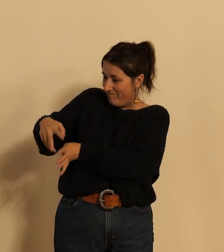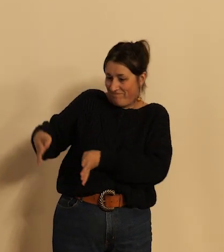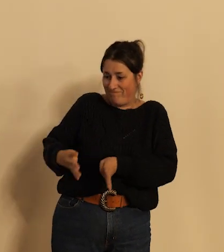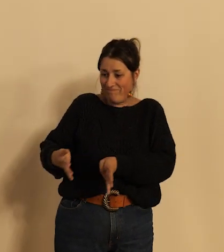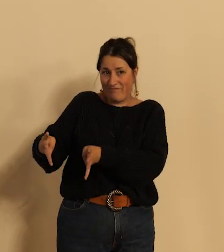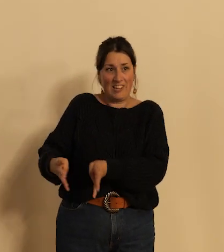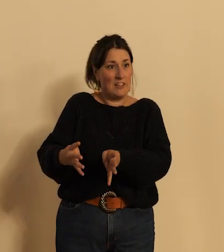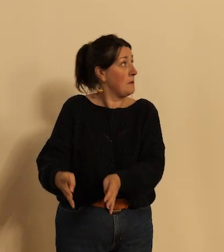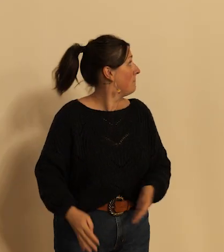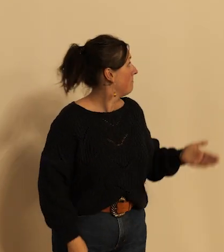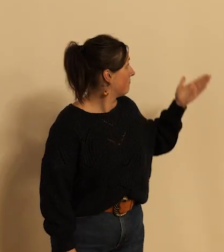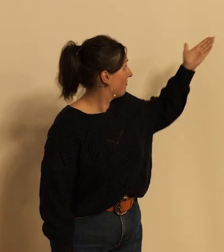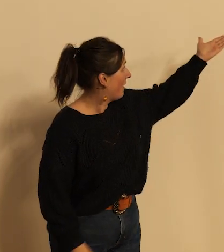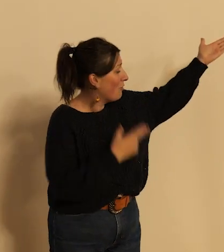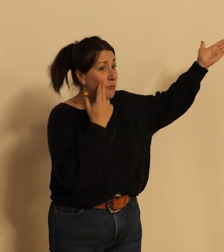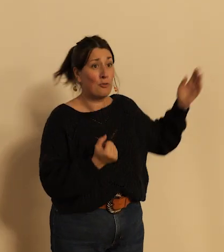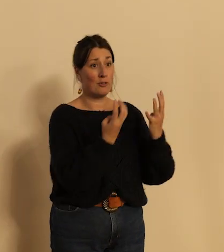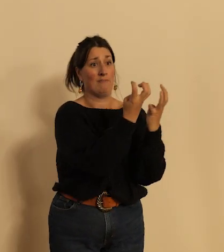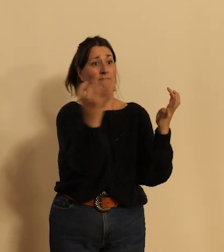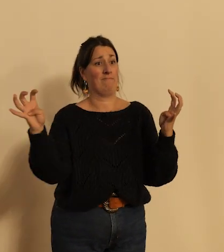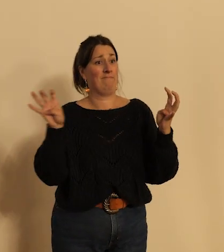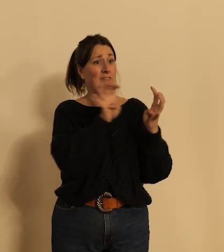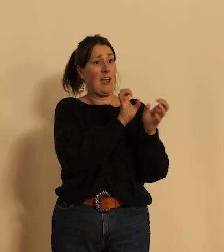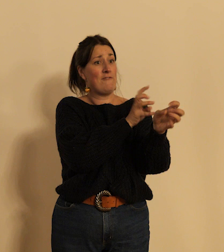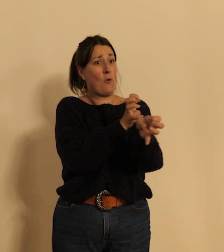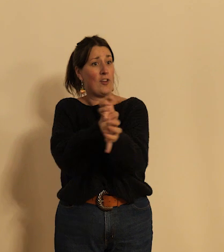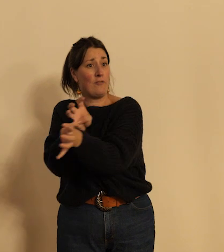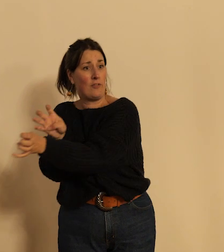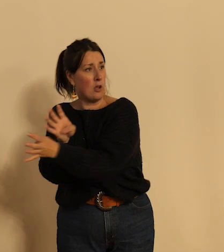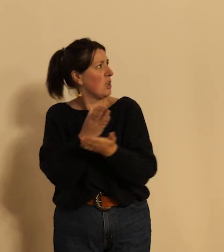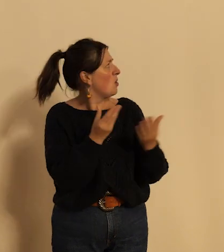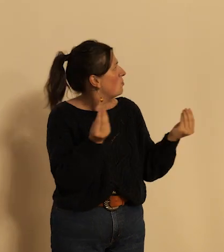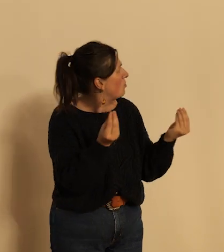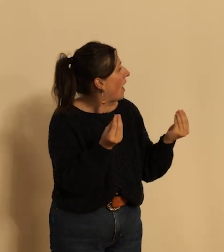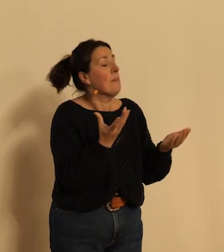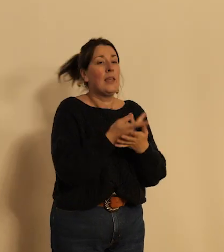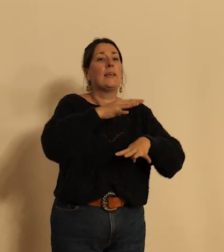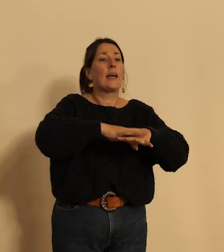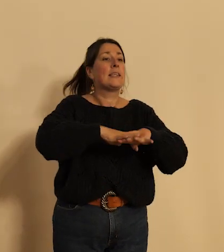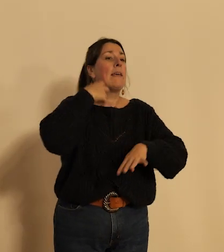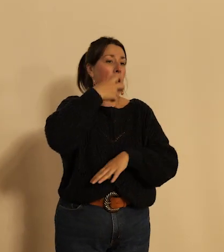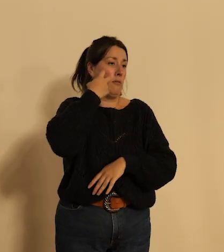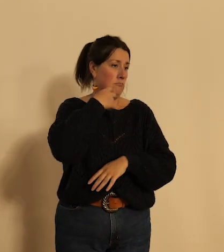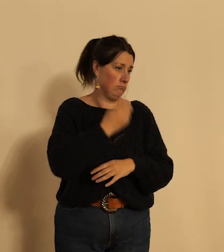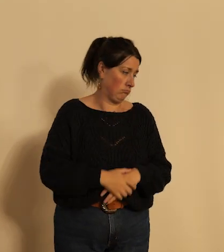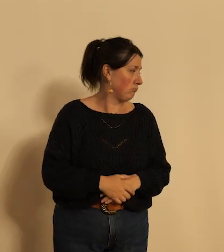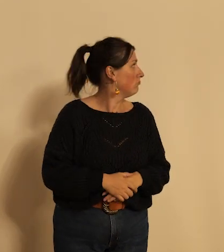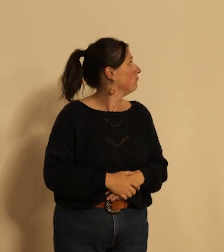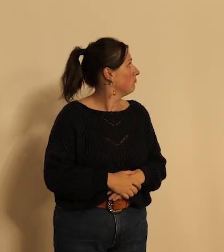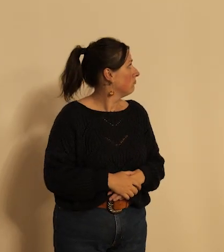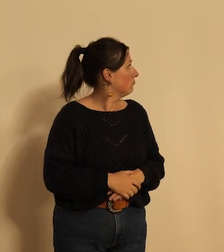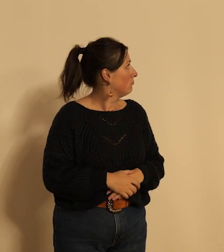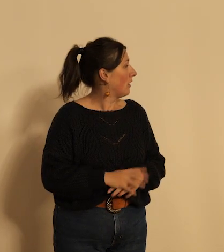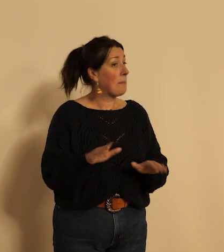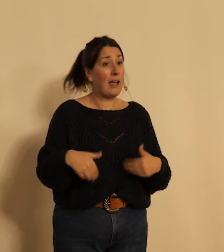avez repéré le garage à vélo spécifique alors je ne reconnais pas l'endroit c'est le quartier de la gare je crois et puis l